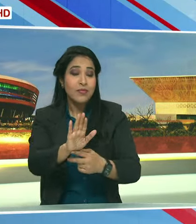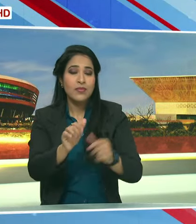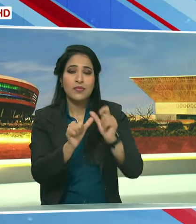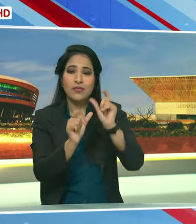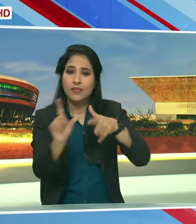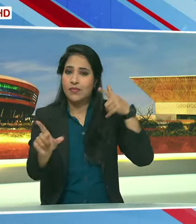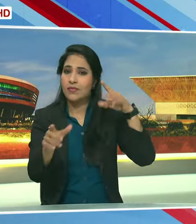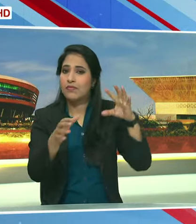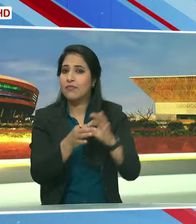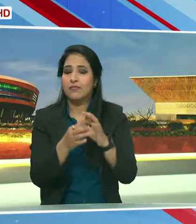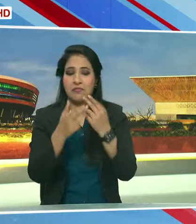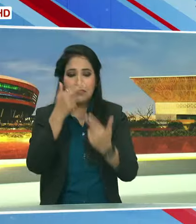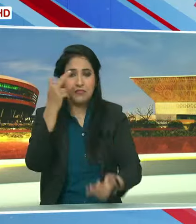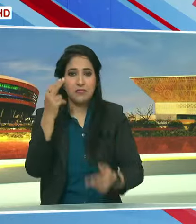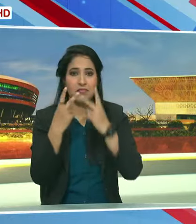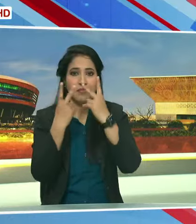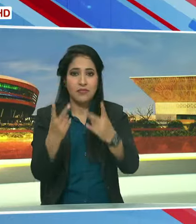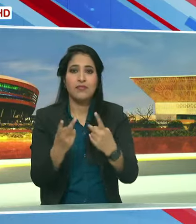जुड़ी ख़बरें